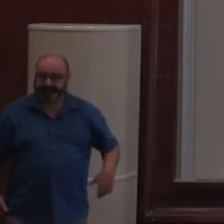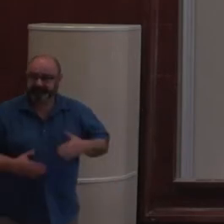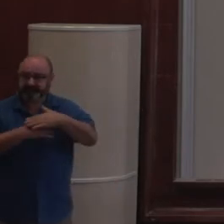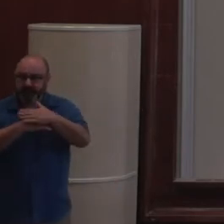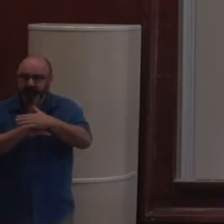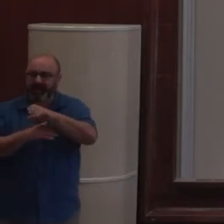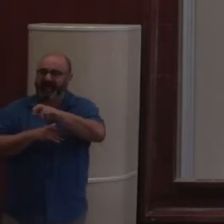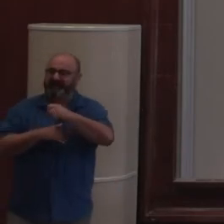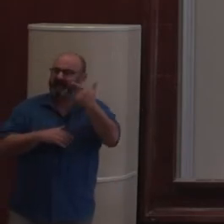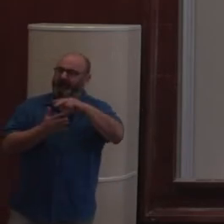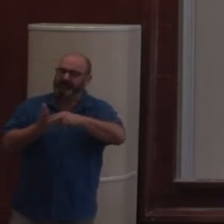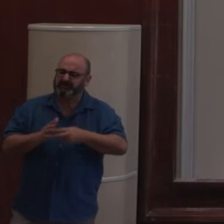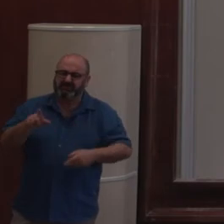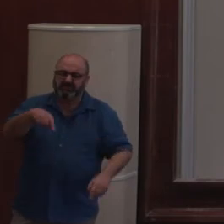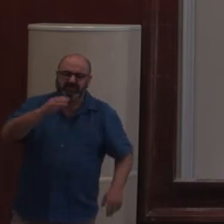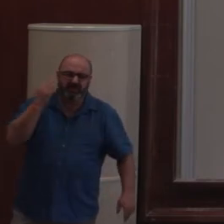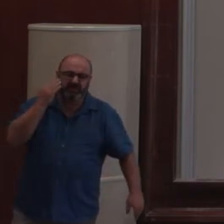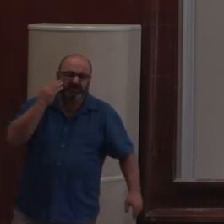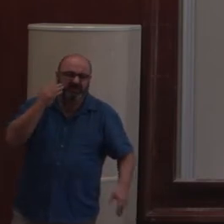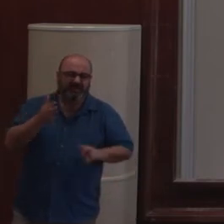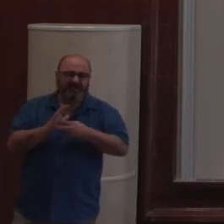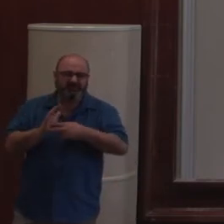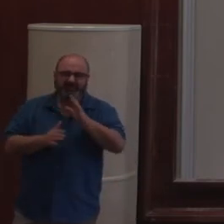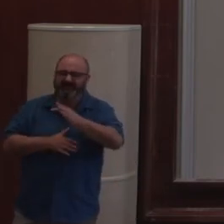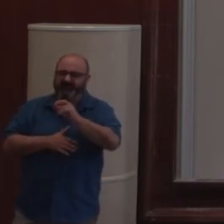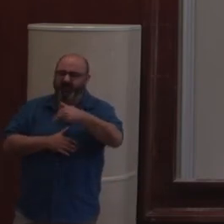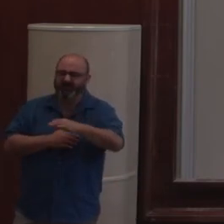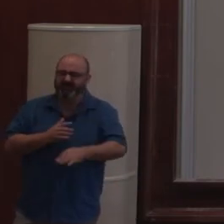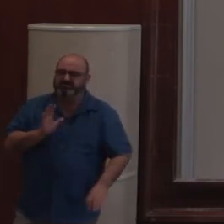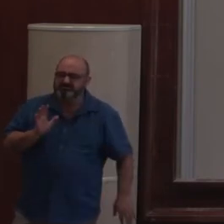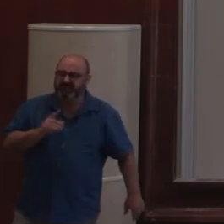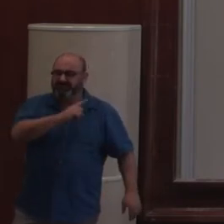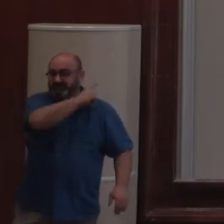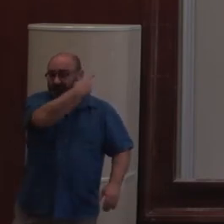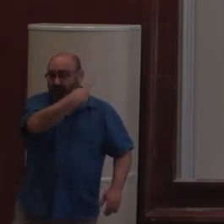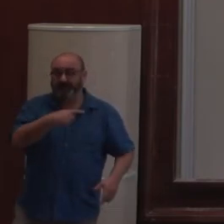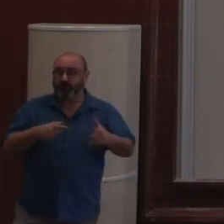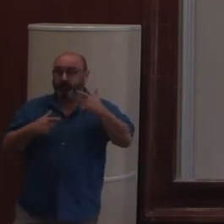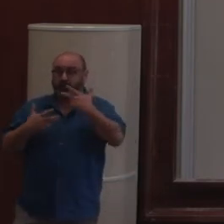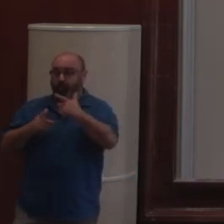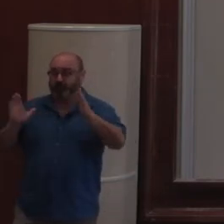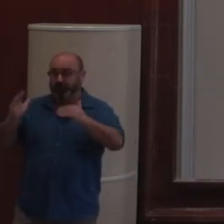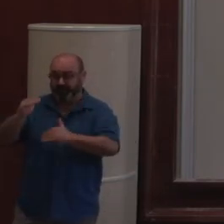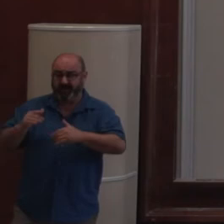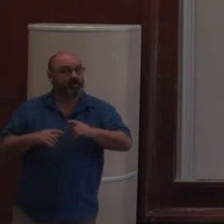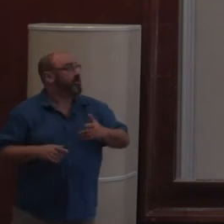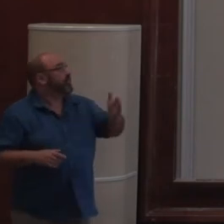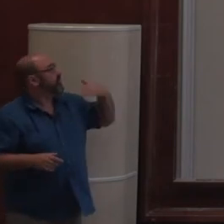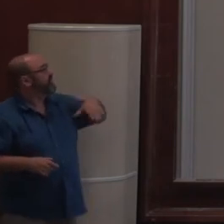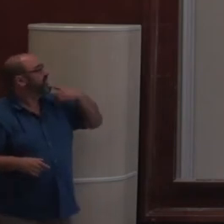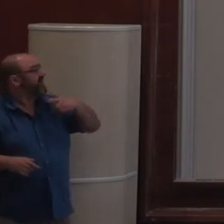là aussi, deux technologies. Je ne sais pas si vous êtes familier avec les technologies front, mais c'est les deux gros frameworks. Enfin, il a aussi VUJS qui est pas mal